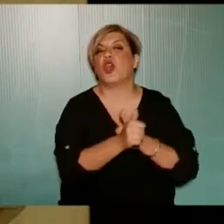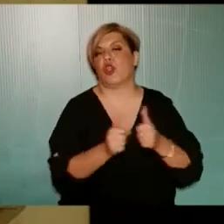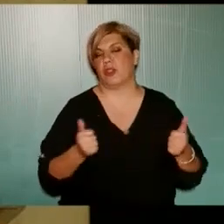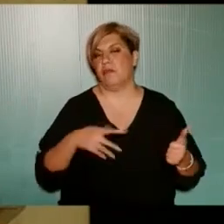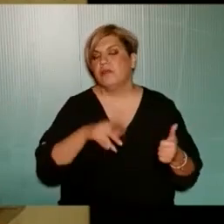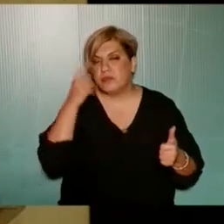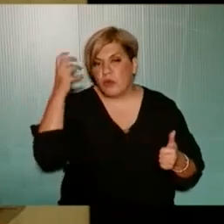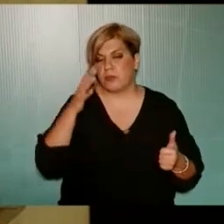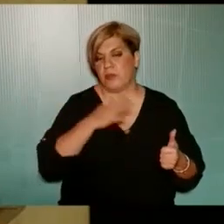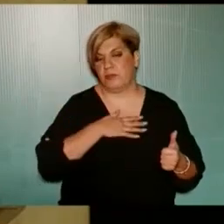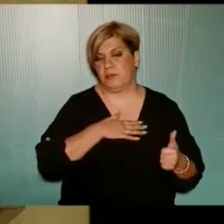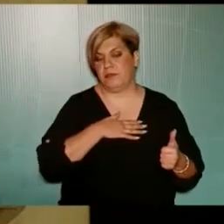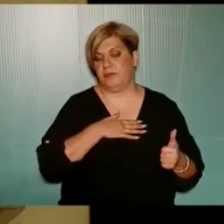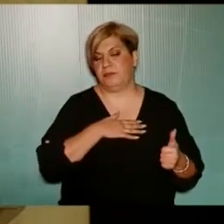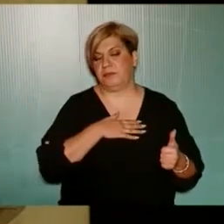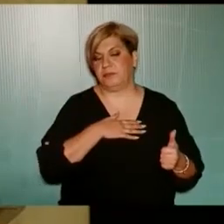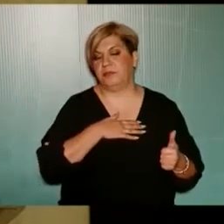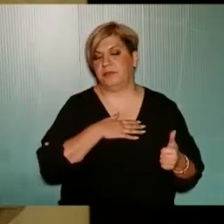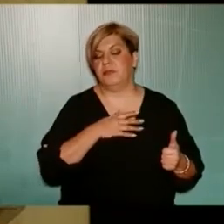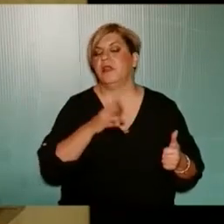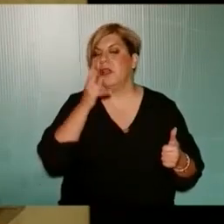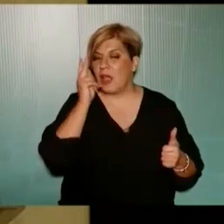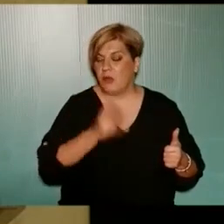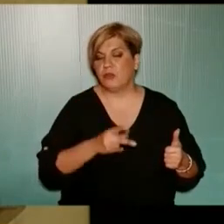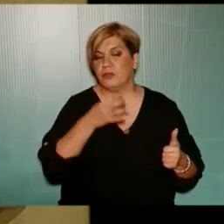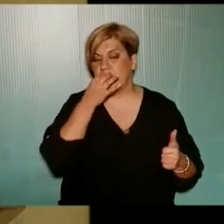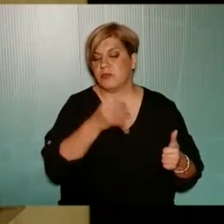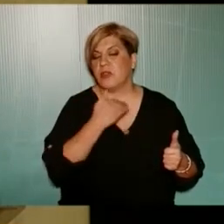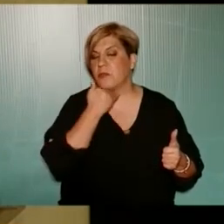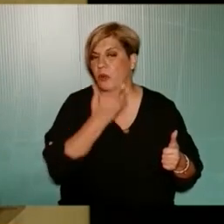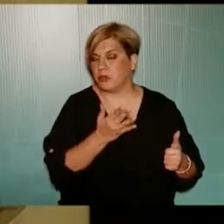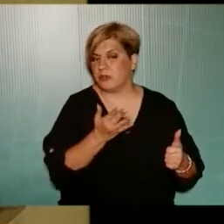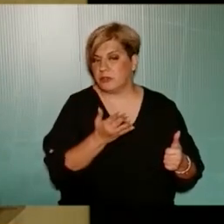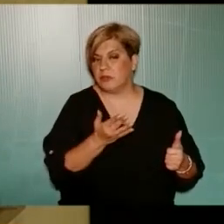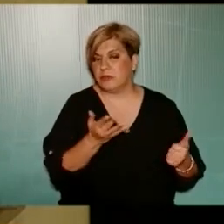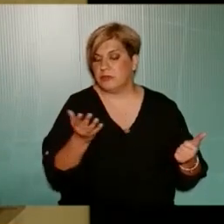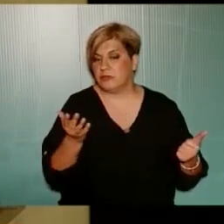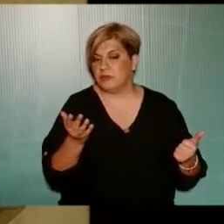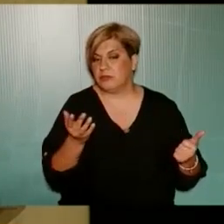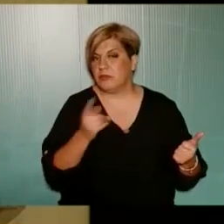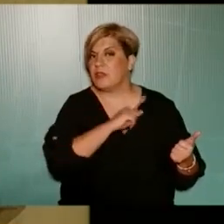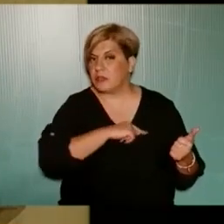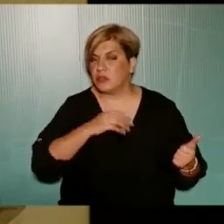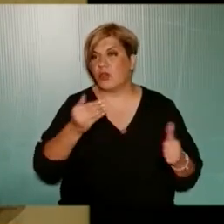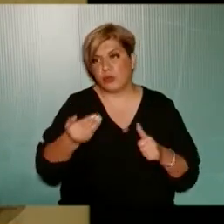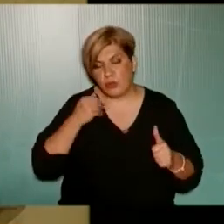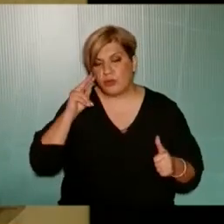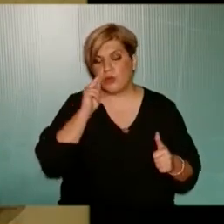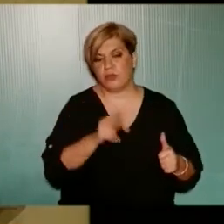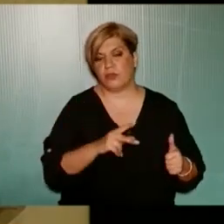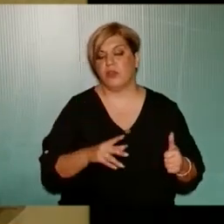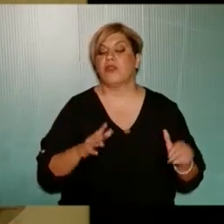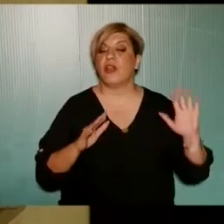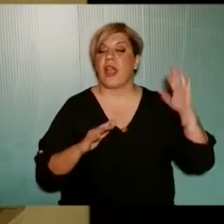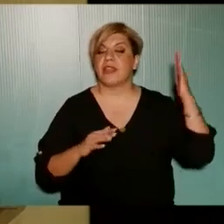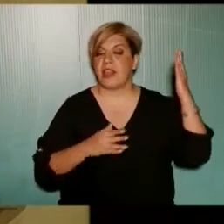αυτό θεωρούμε Και κακώς ας πούμε Δεν πώς το λένε Δεν μπόρεσε η διοίκηση Να το δει αυτό νωρίτερα Για την κοπή